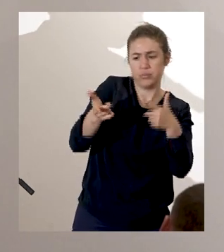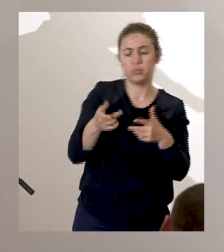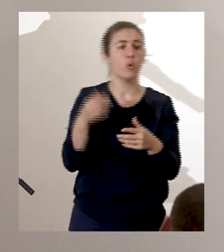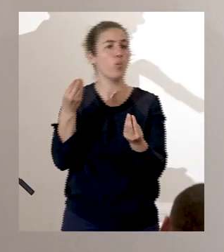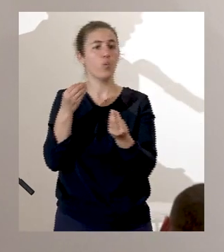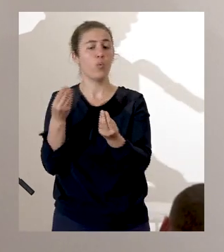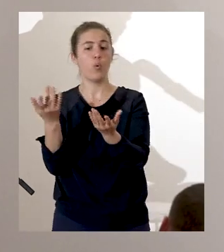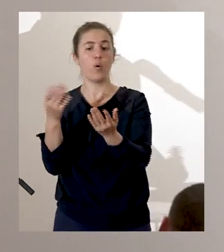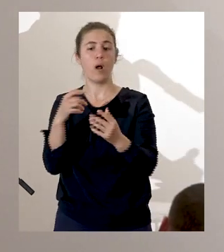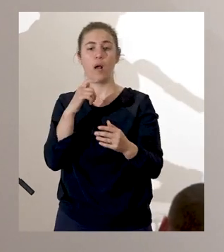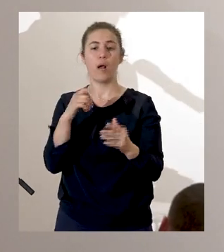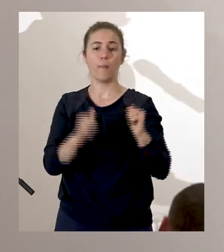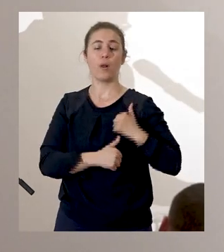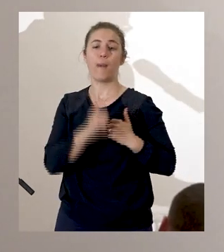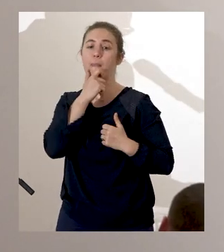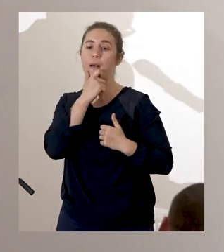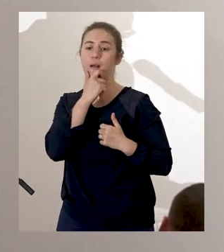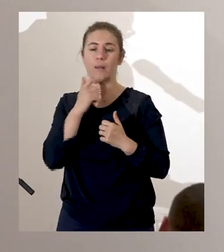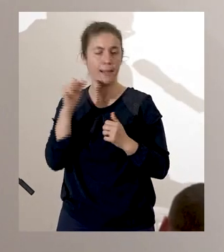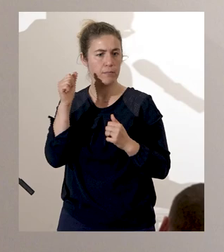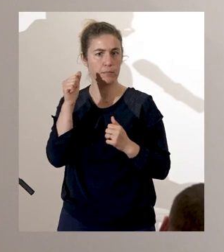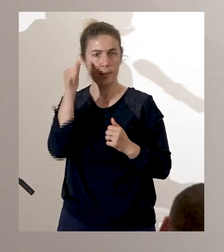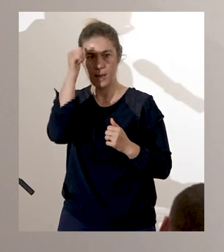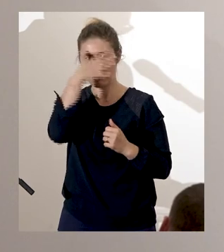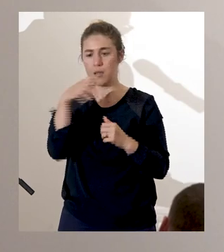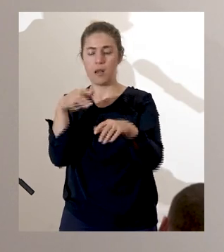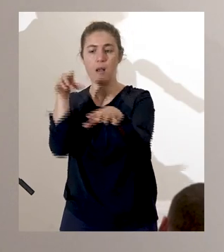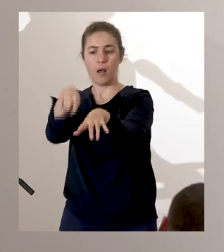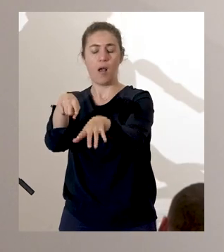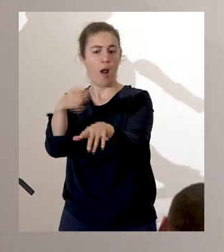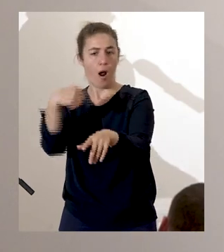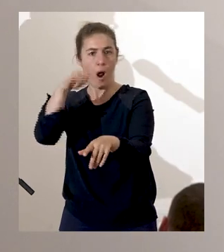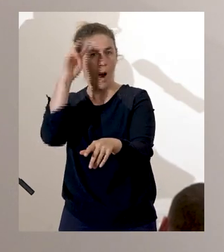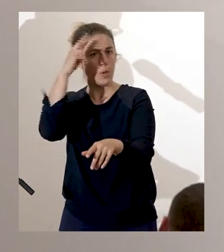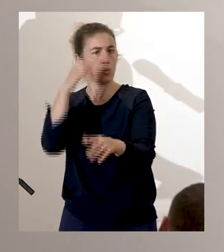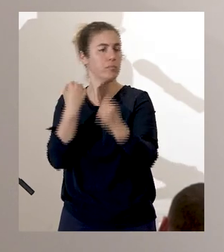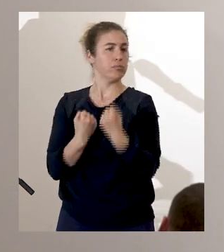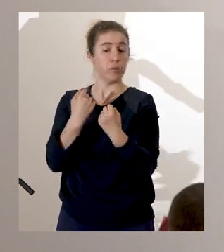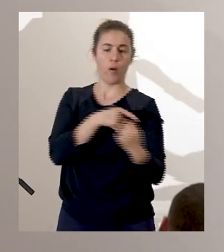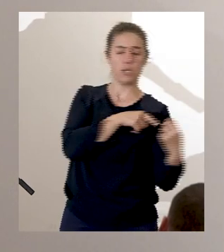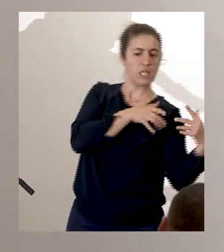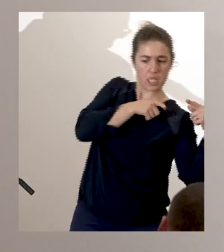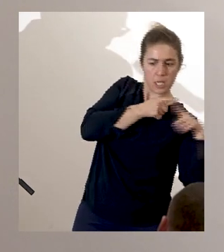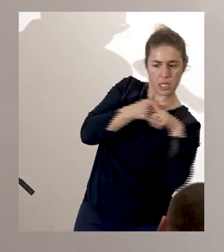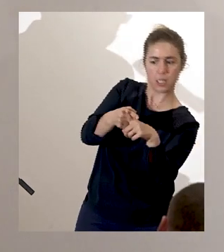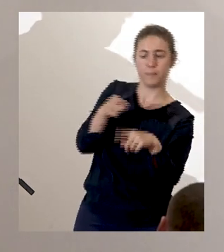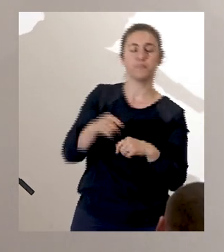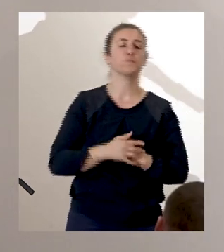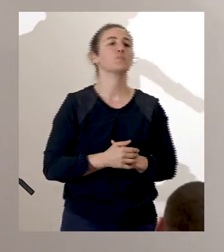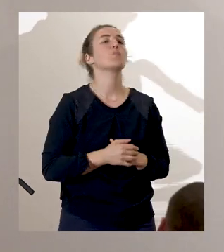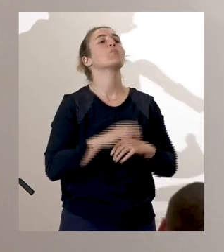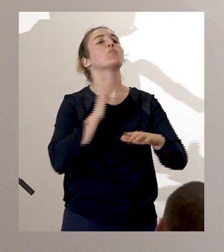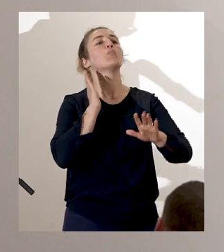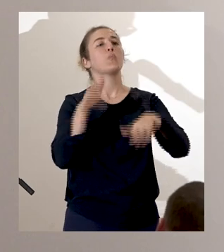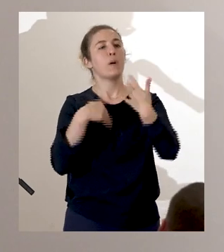postes de l'armée anglaise, bien plus habitués à la guerre européenne. Finalement, soumis d'une part à la pression des